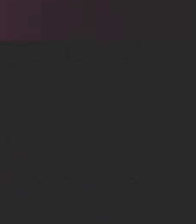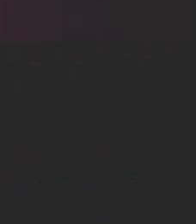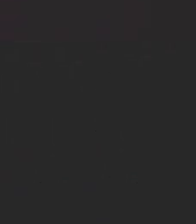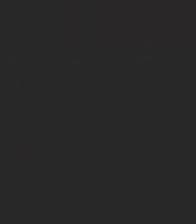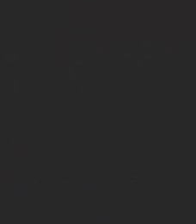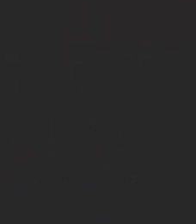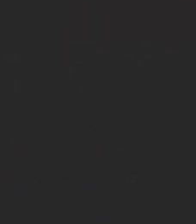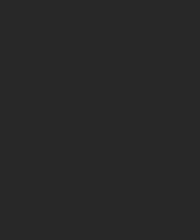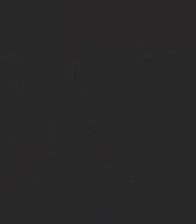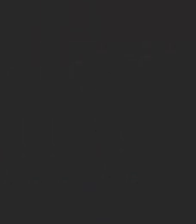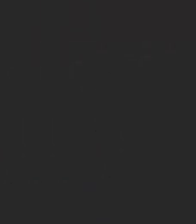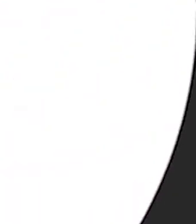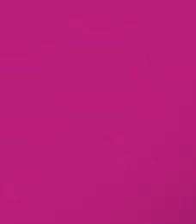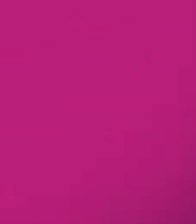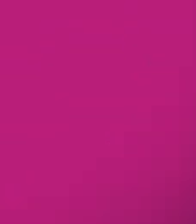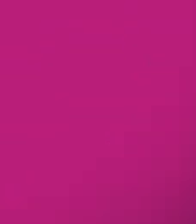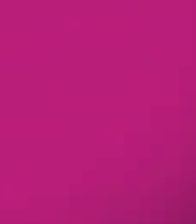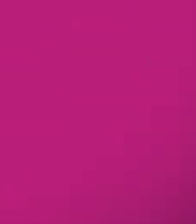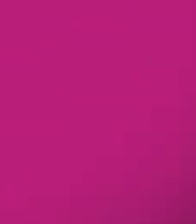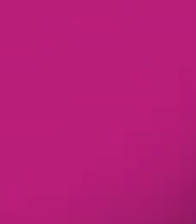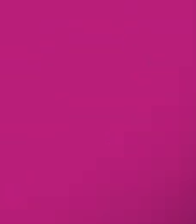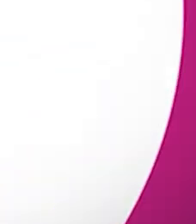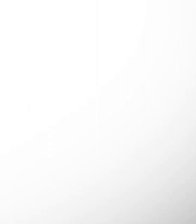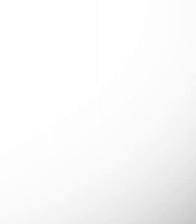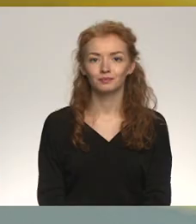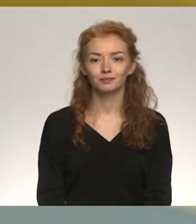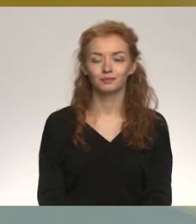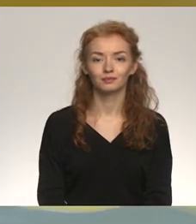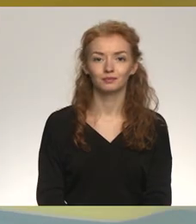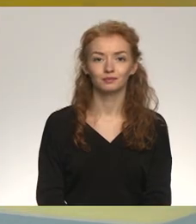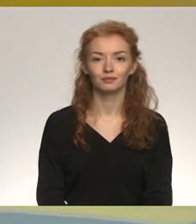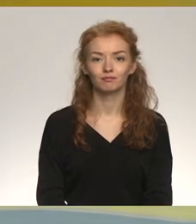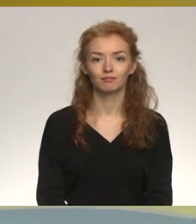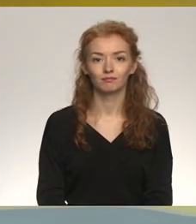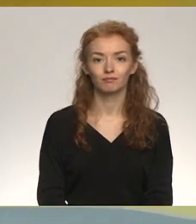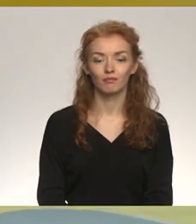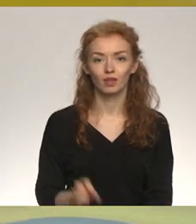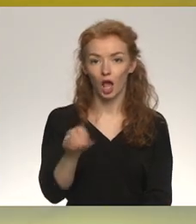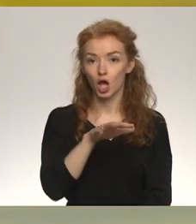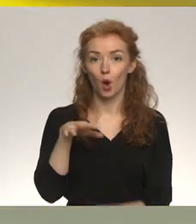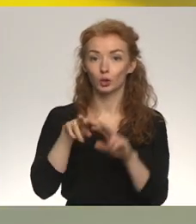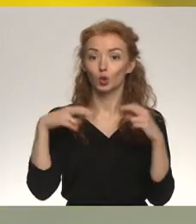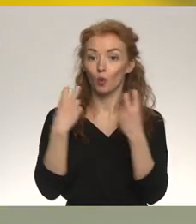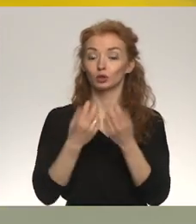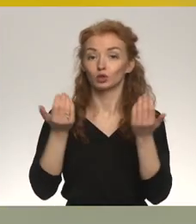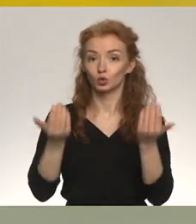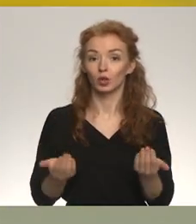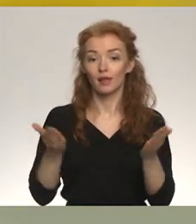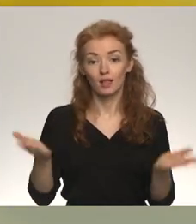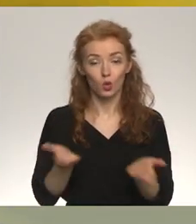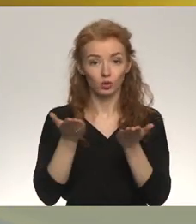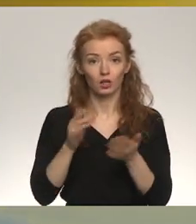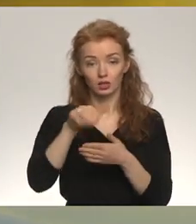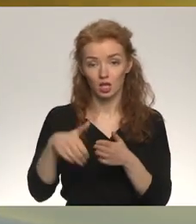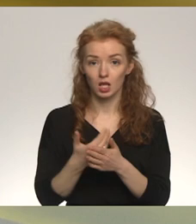Re! Viss ēters ir te! Un Eiropas komisija šodien ierosinājusi